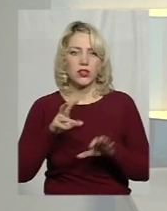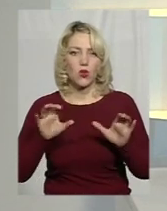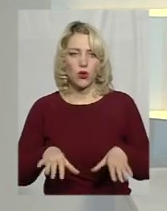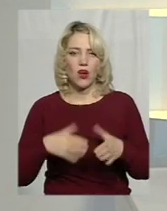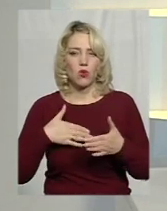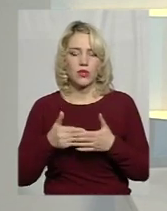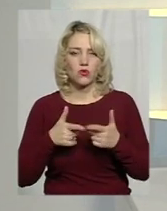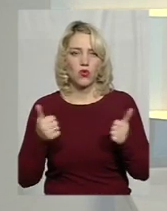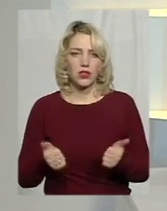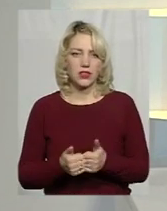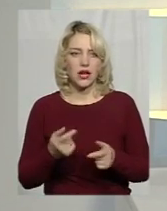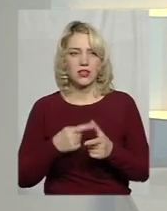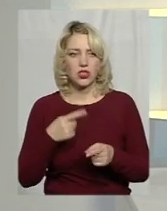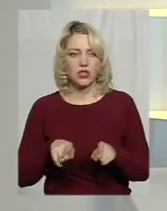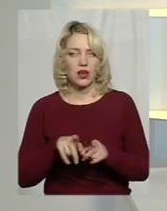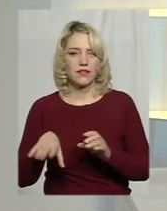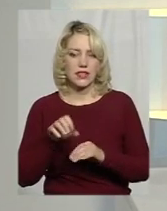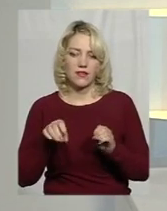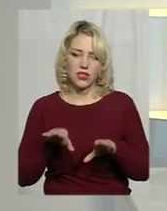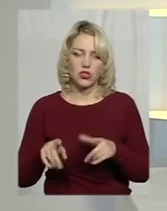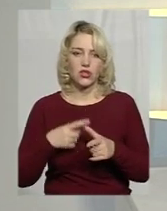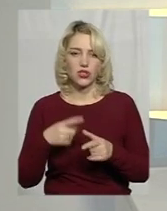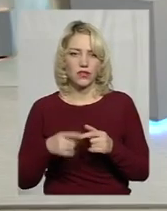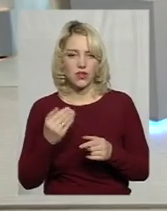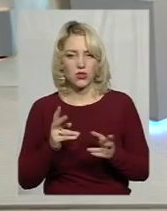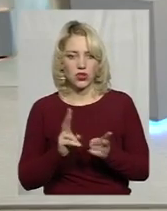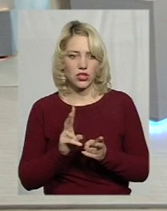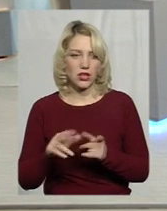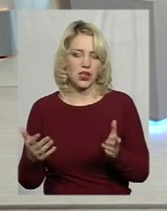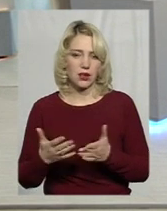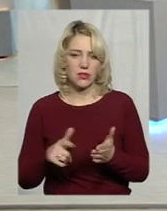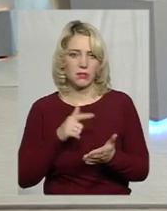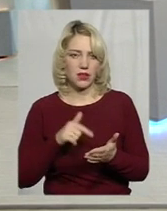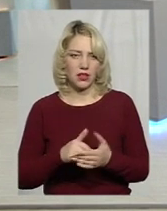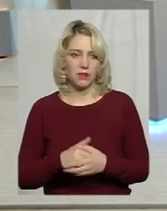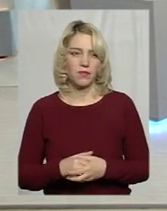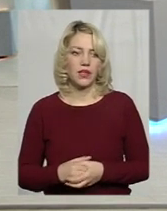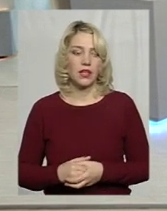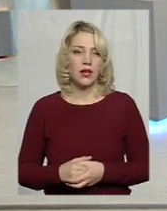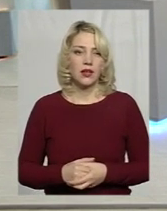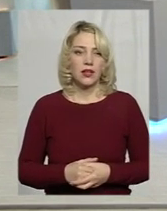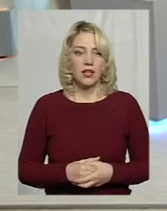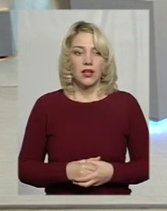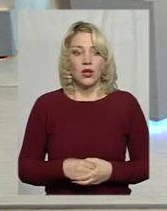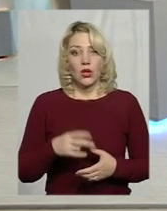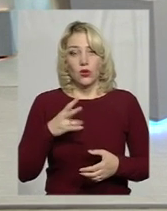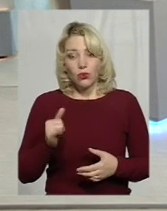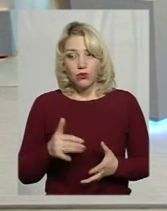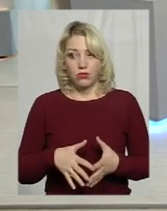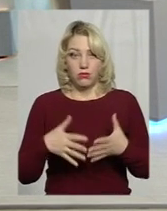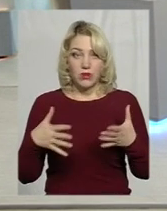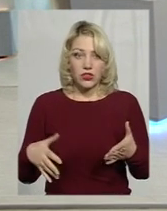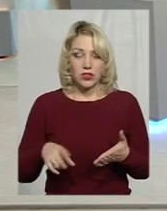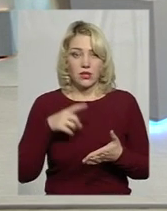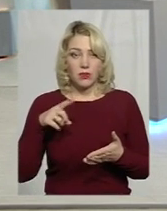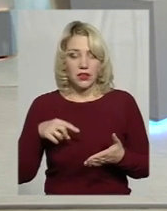громадської організації? Чи так уже все вирішилося, чи стикаєтеся з якимись питаннями? Дивіться, ну, в більшості запитань